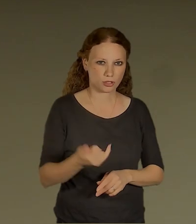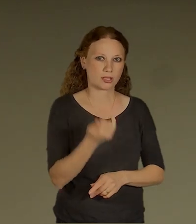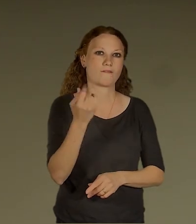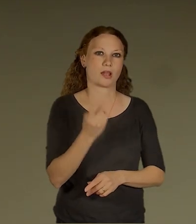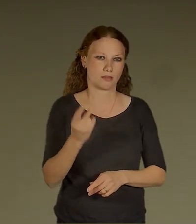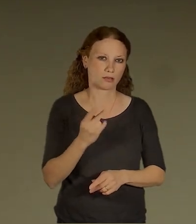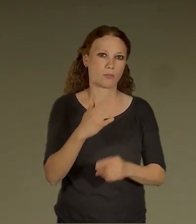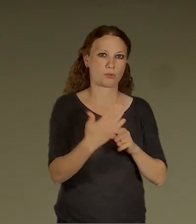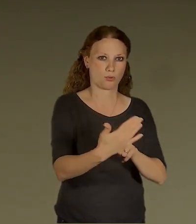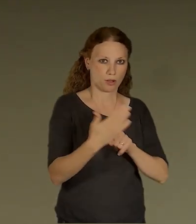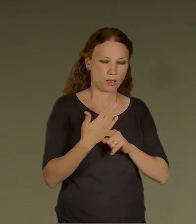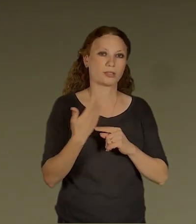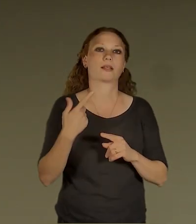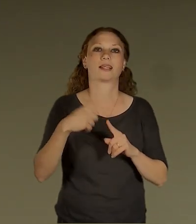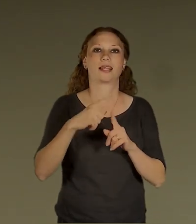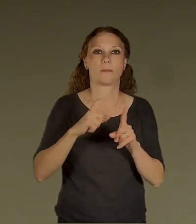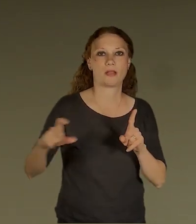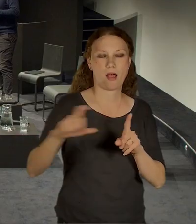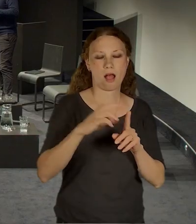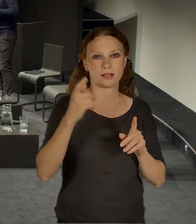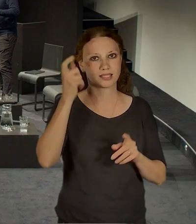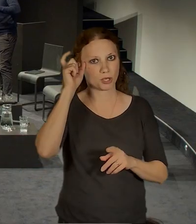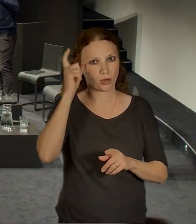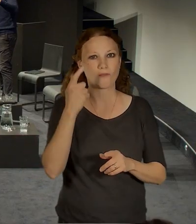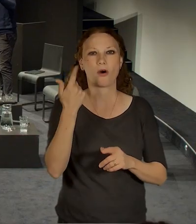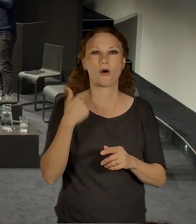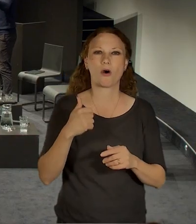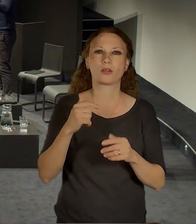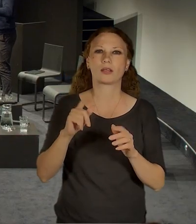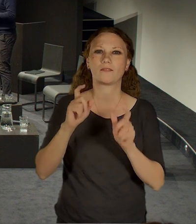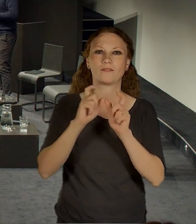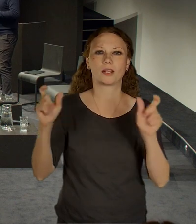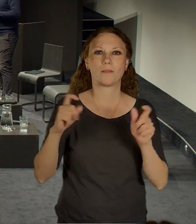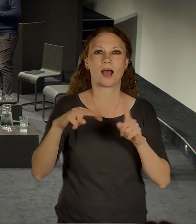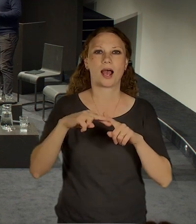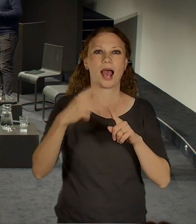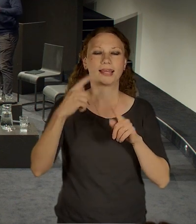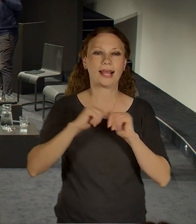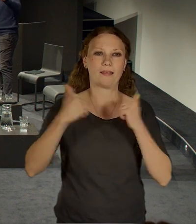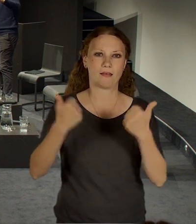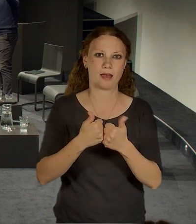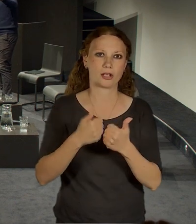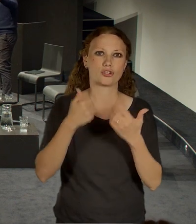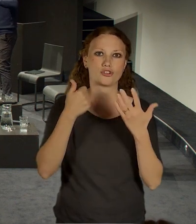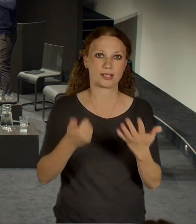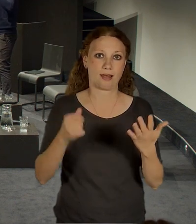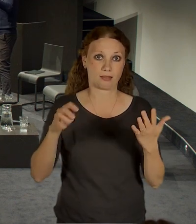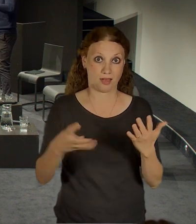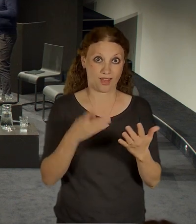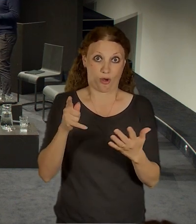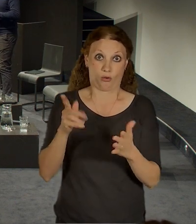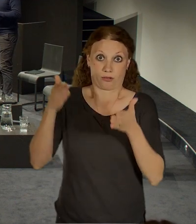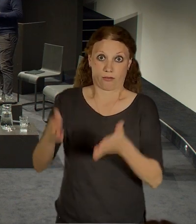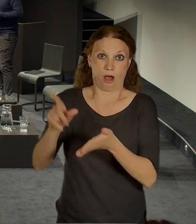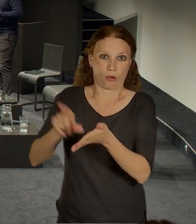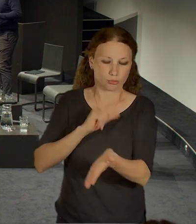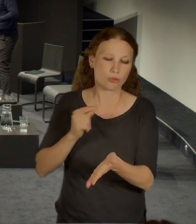terminál Smíchov. To je architekt s ateliérou A69, který právě připravuje ten velice zásadní projekt, který se bude